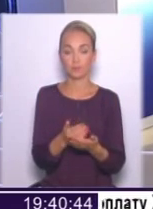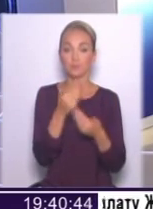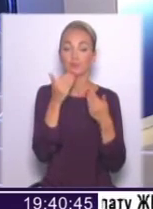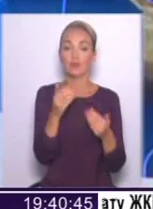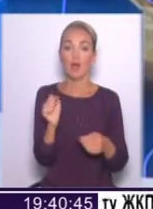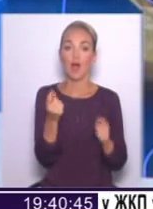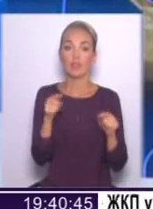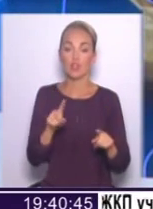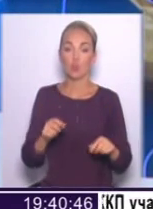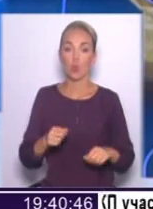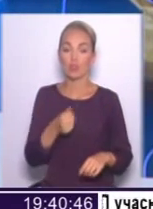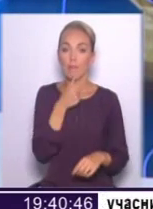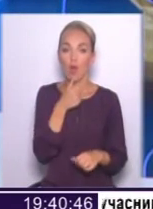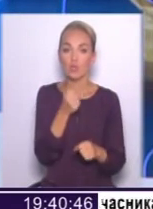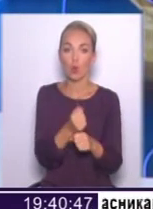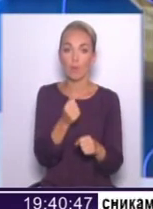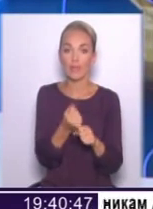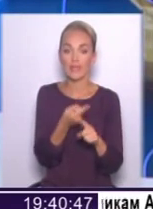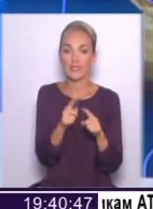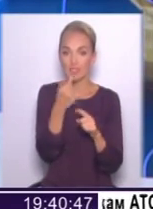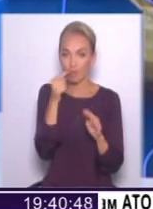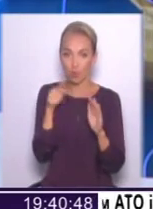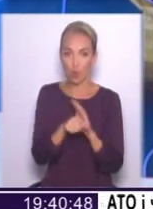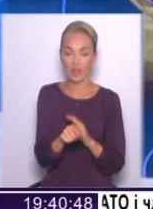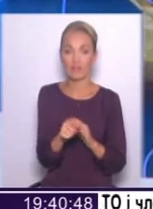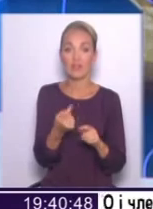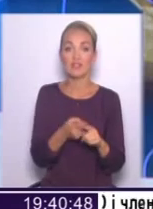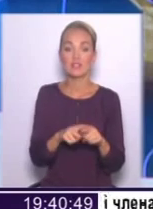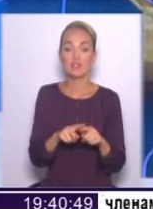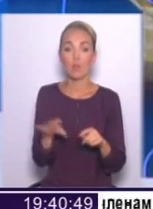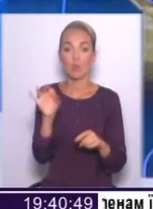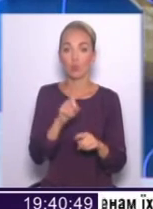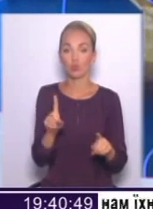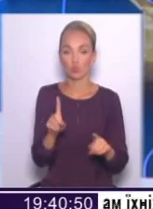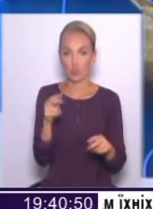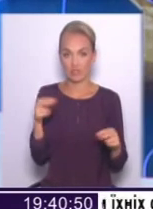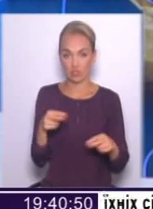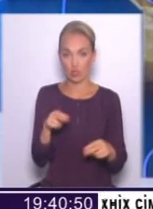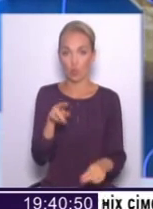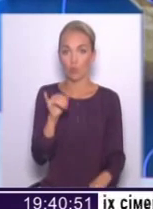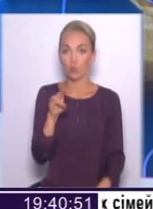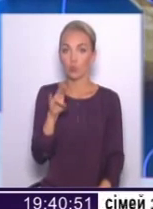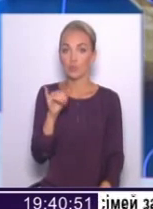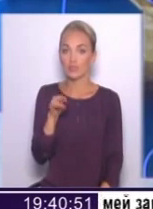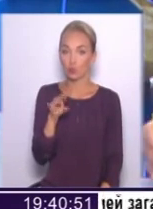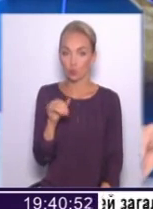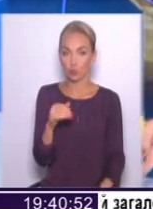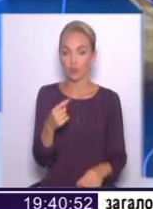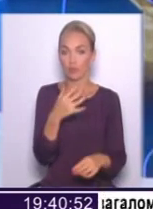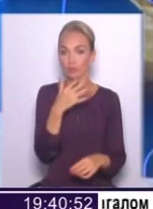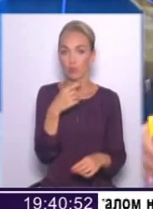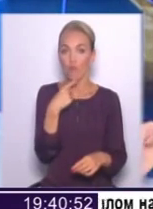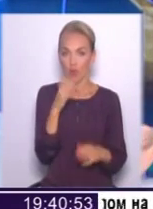Вони намагаються робити ці прориви. Це про що свідчить? Це таки, тому що Путіну неодноразово прямо